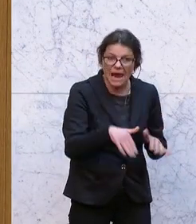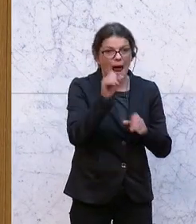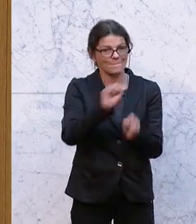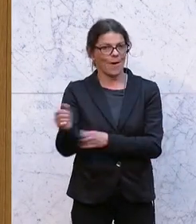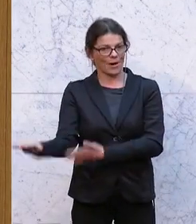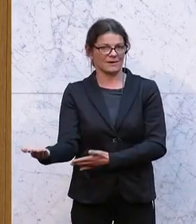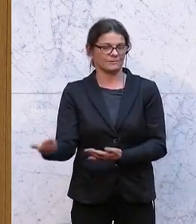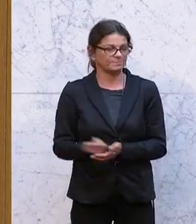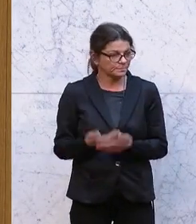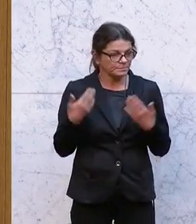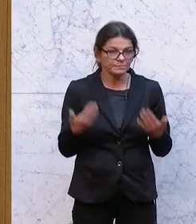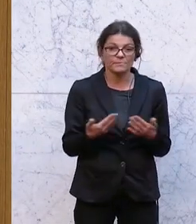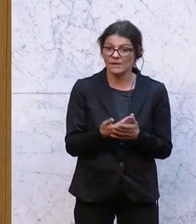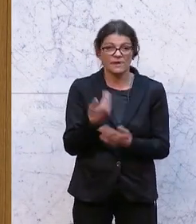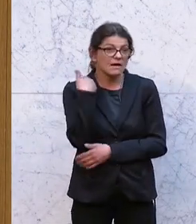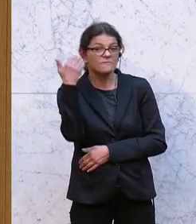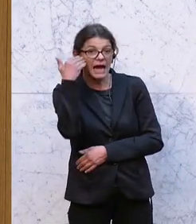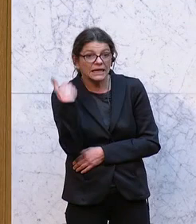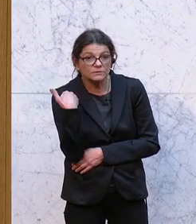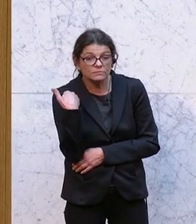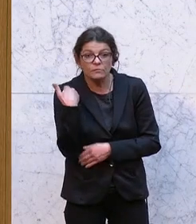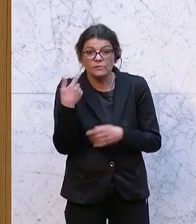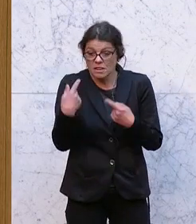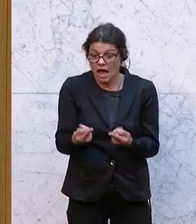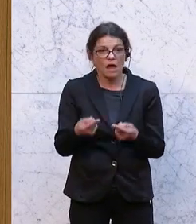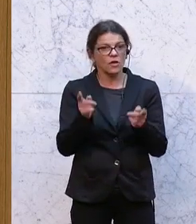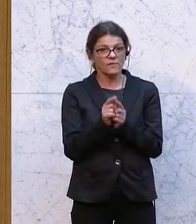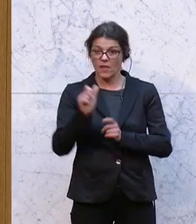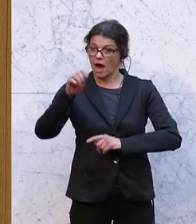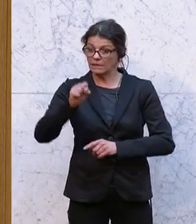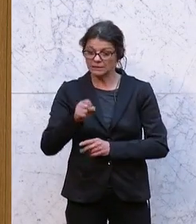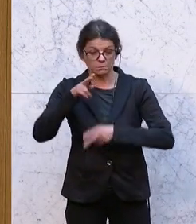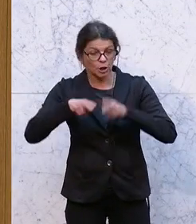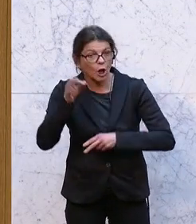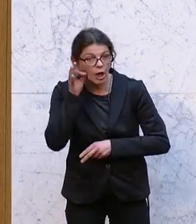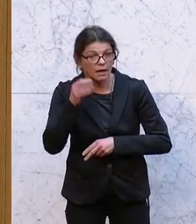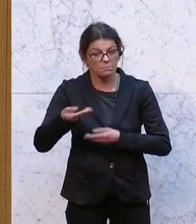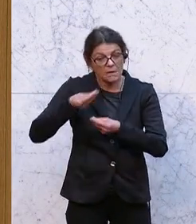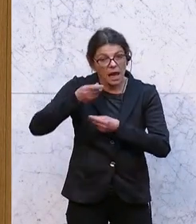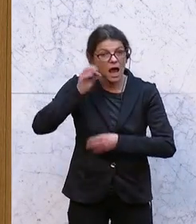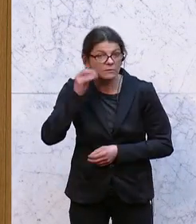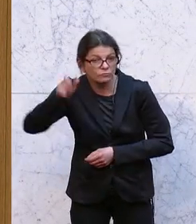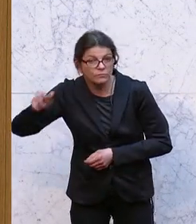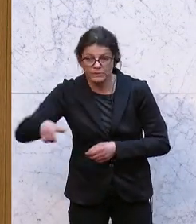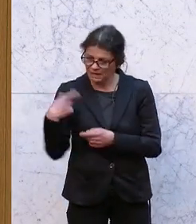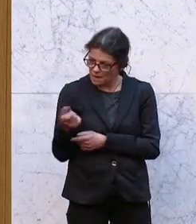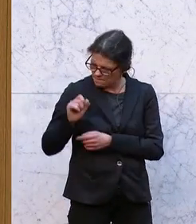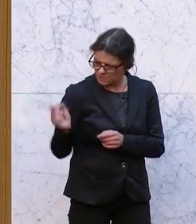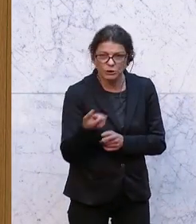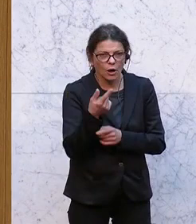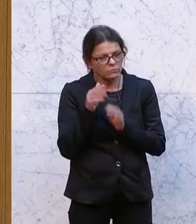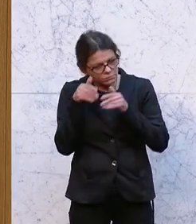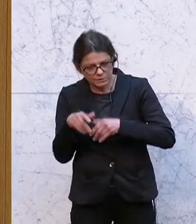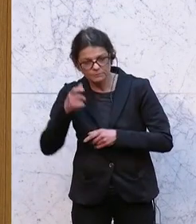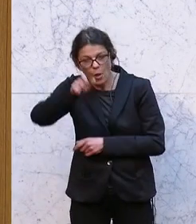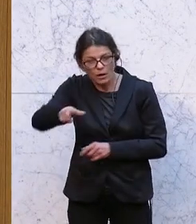möglich werden wird. Werden wir nämlich genau wissen, dass dann, wenn AMS-Betreuerinnen, AMS-Beraterinnen sich besonders intensiv um die